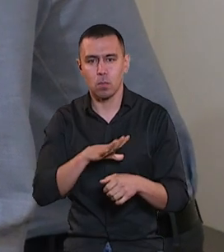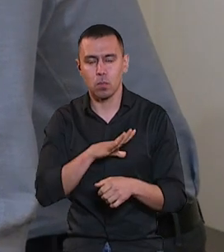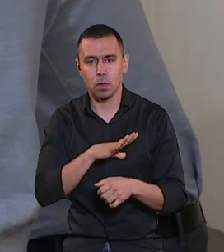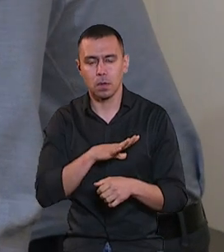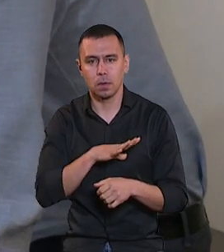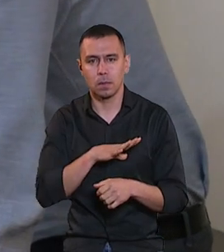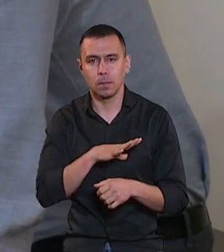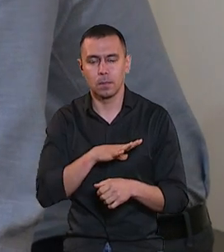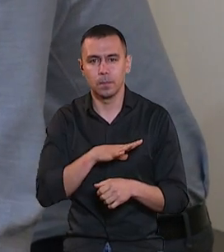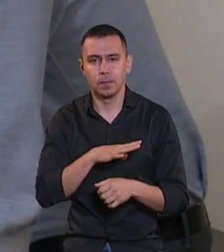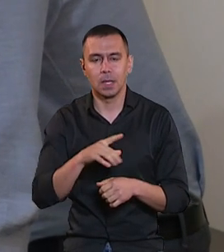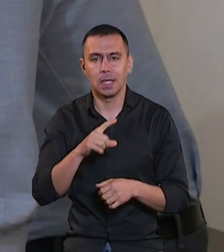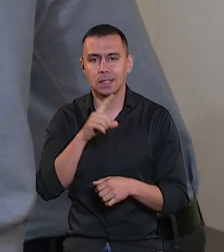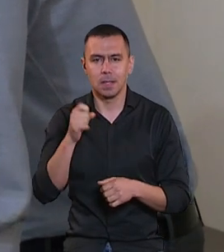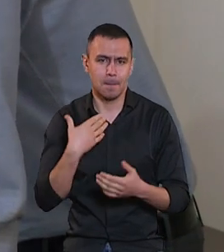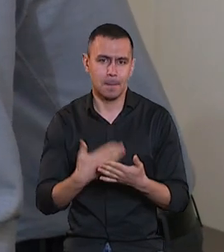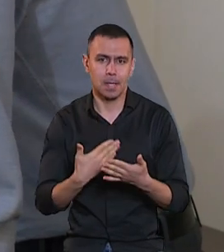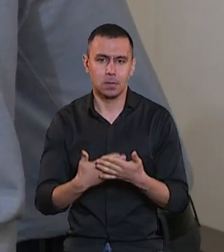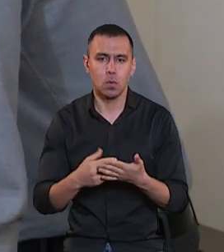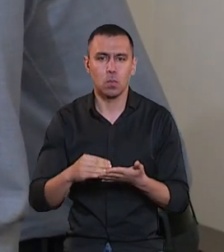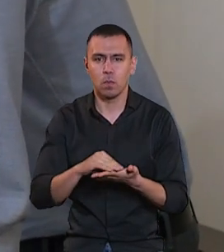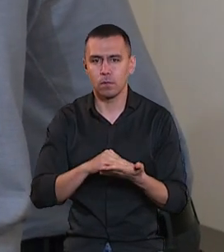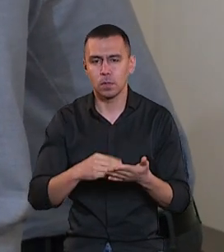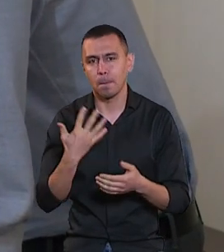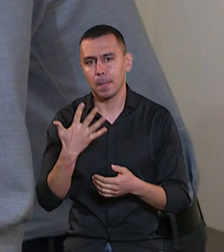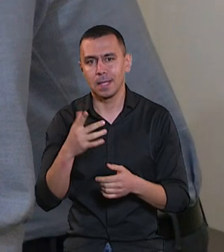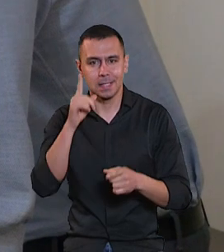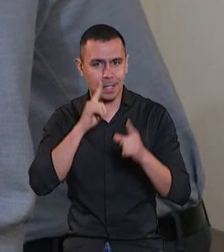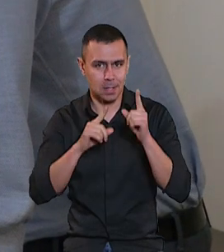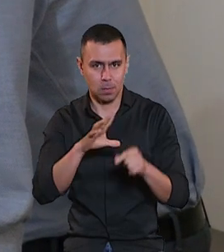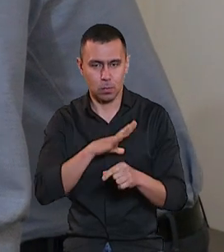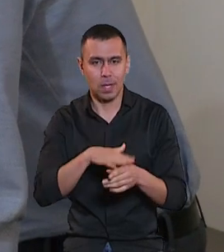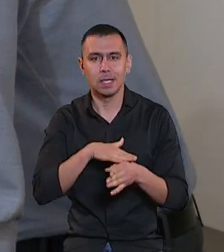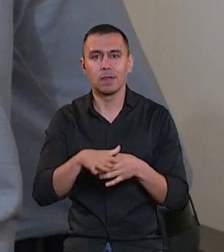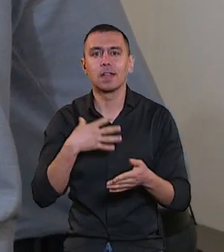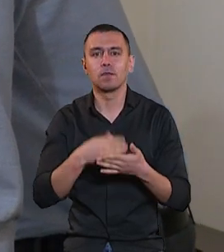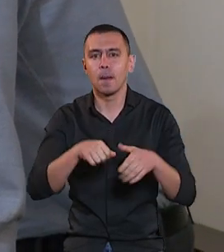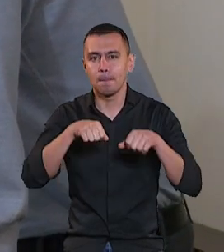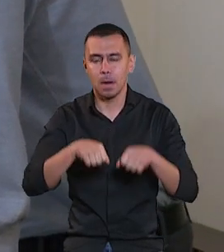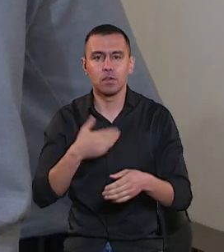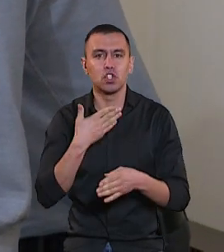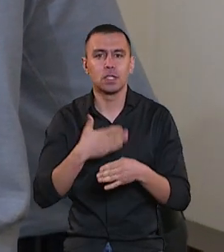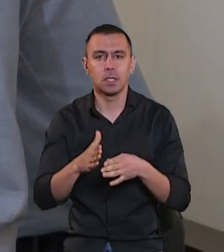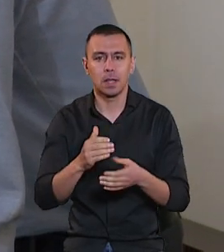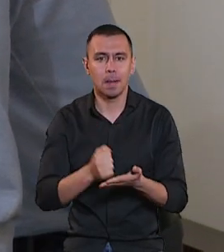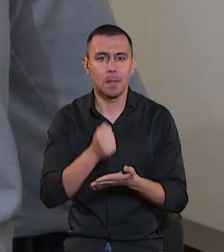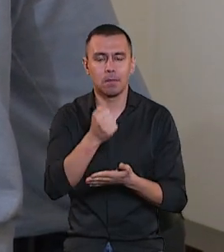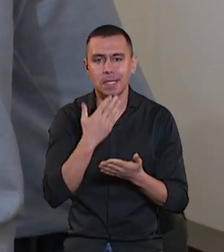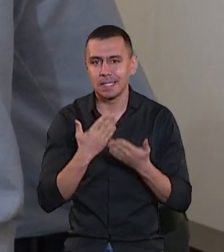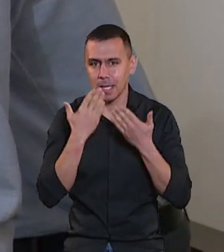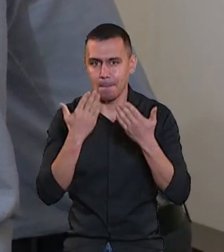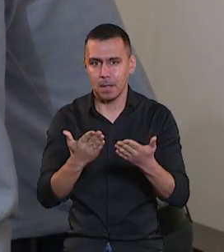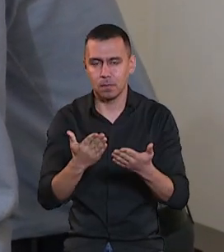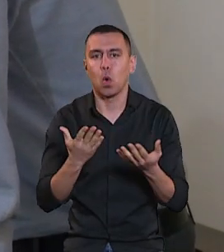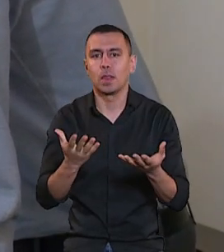за близько, повторюсь, п'яти засідань, реалізувати своє врагу, в частині направлення запитів,